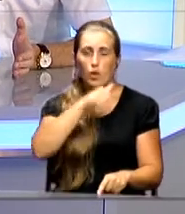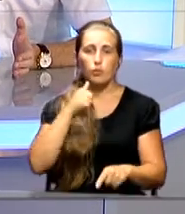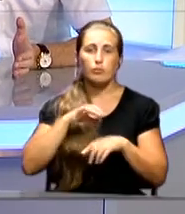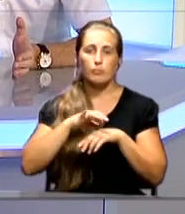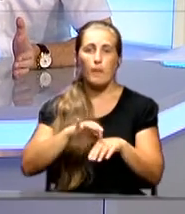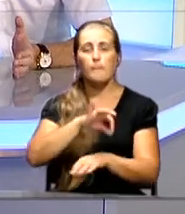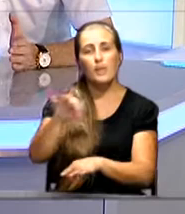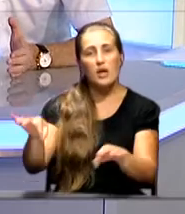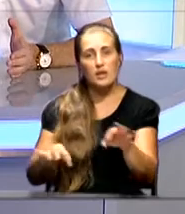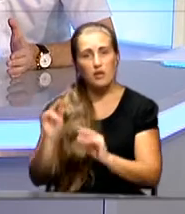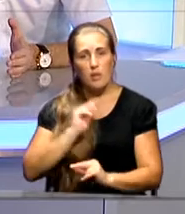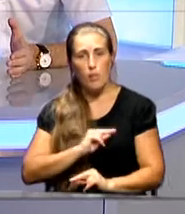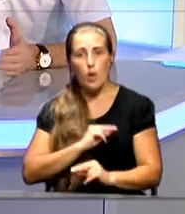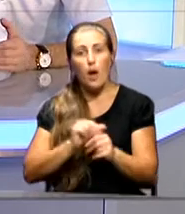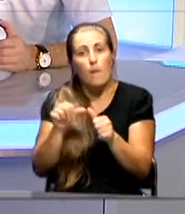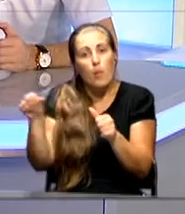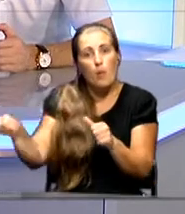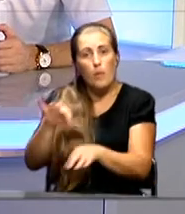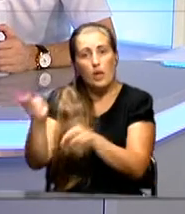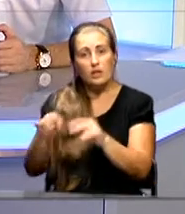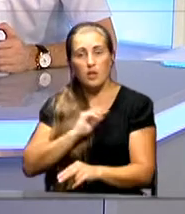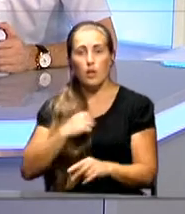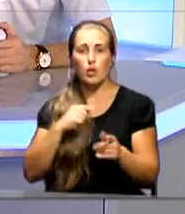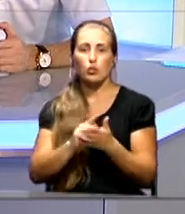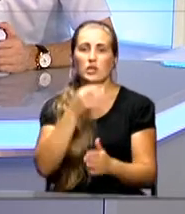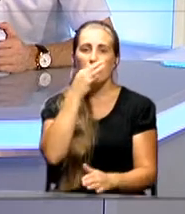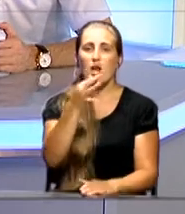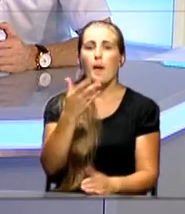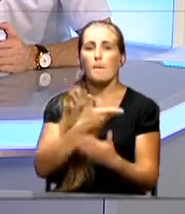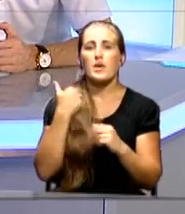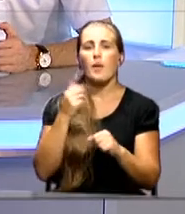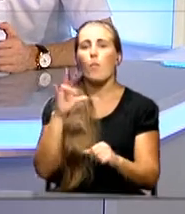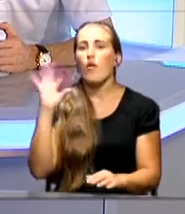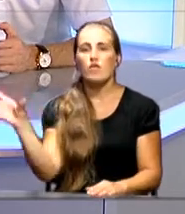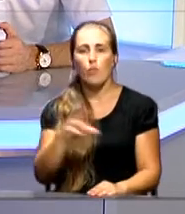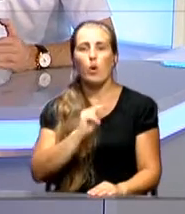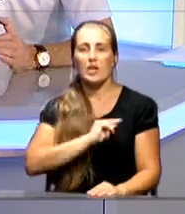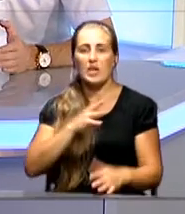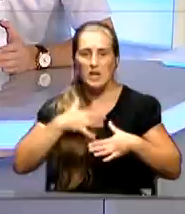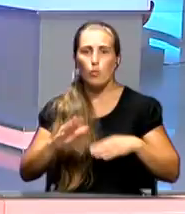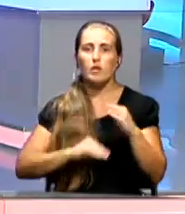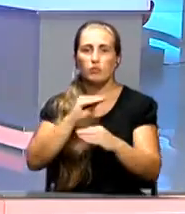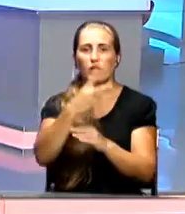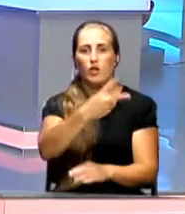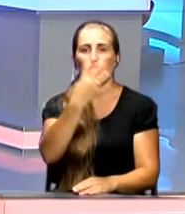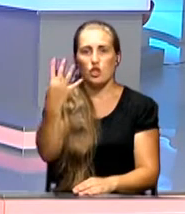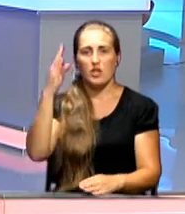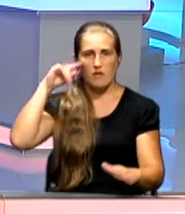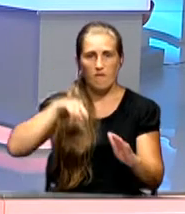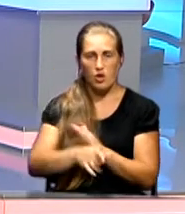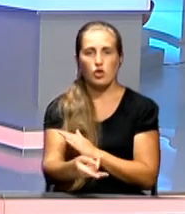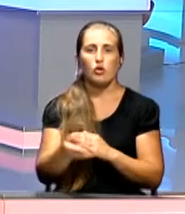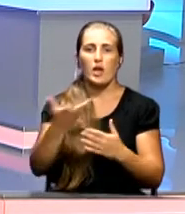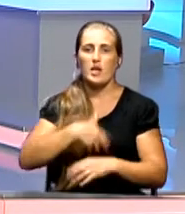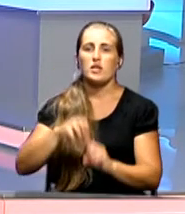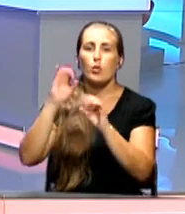проектные работы. Ну, помимо проектных работ, я должен еще сказать, что мы 24 скважины по всему Крыму дополнительно борем и сдаем их в эксплуатацию. То